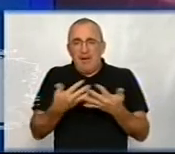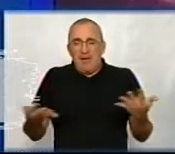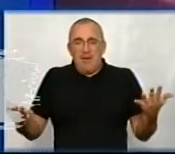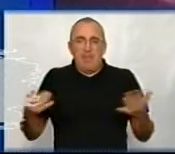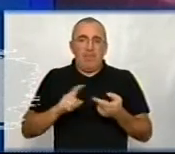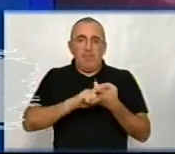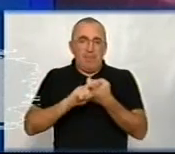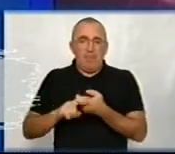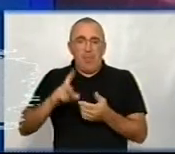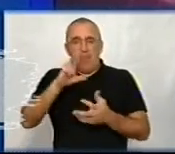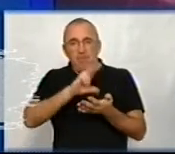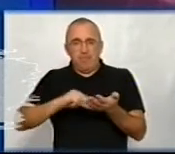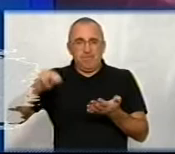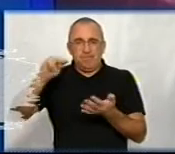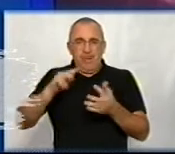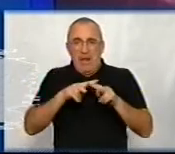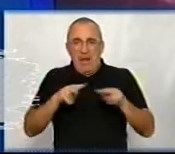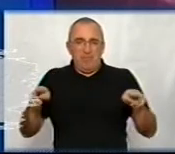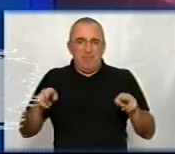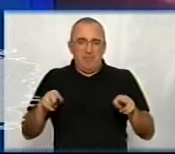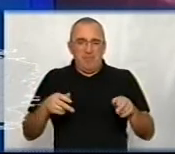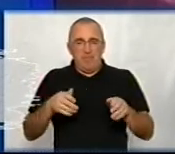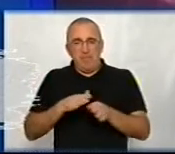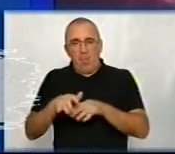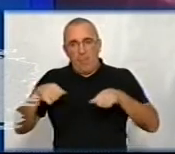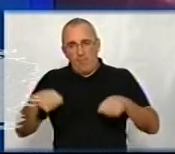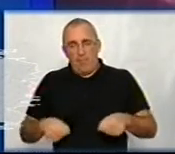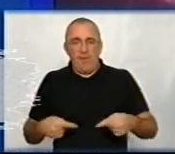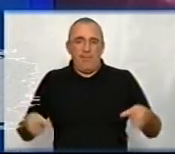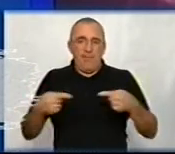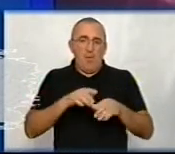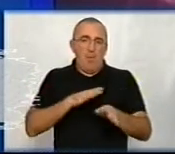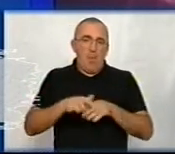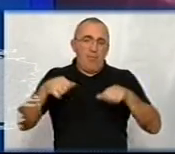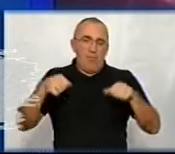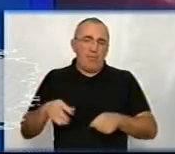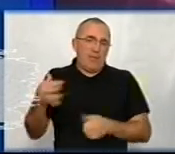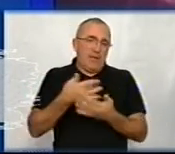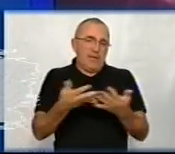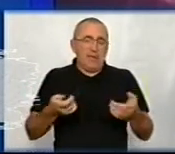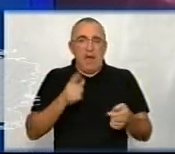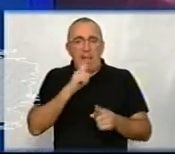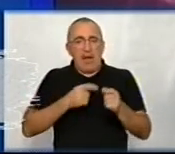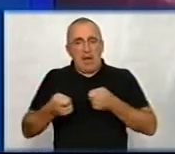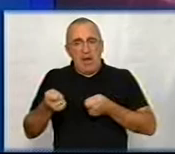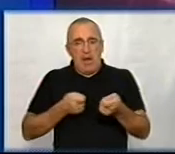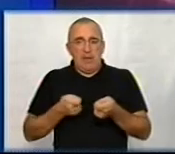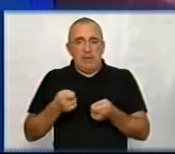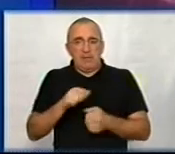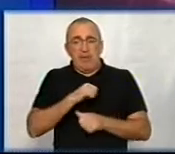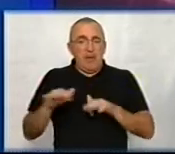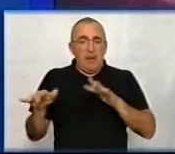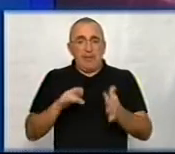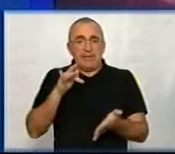'язані, перше, з дублюванням повноважень і невизначеністю відповідальності самих повноважень тих чи інших рад. Зрозуміло, що сам